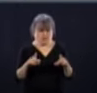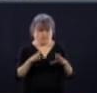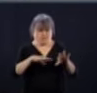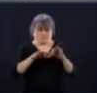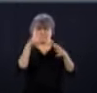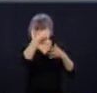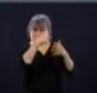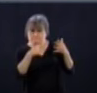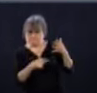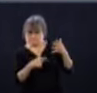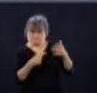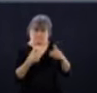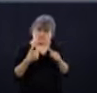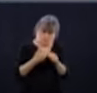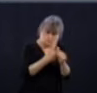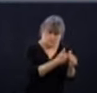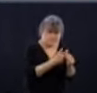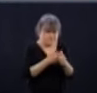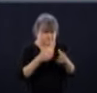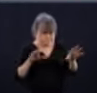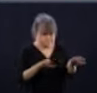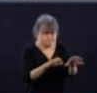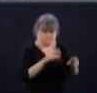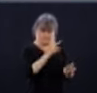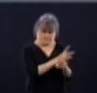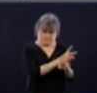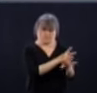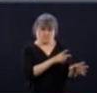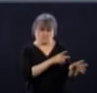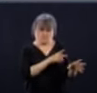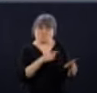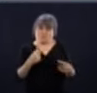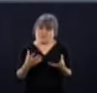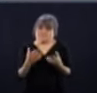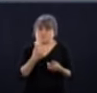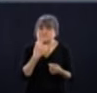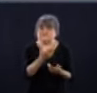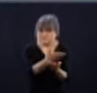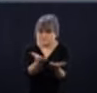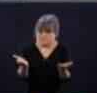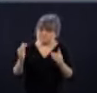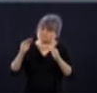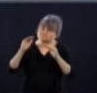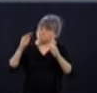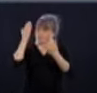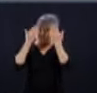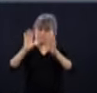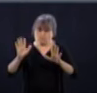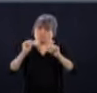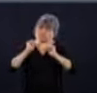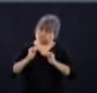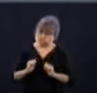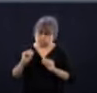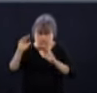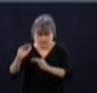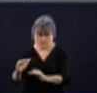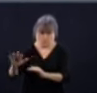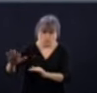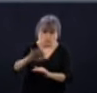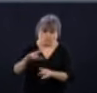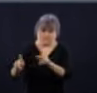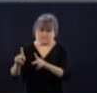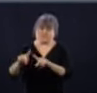Mais ça ne veut pas dire que je ne suis pas préoccupée. Mais ce que je veux dire à la population, c'est que tout ce qu'on peut faire, on le fait.